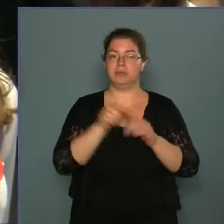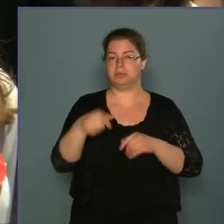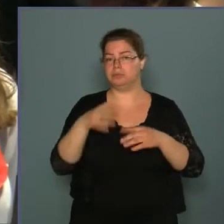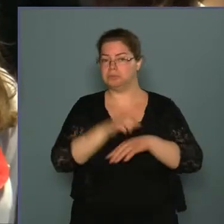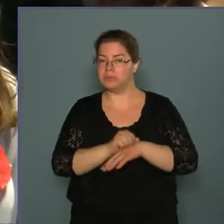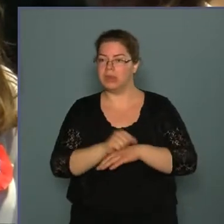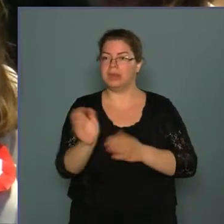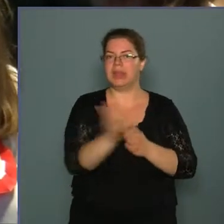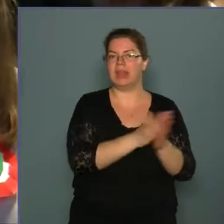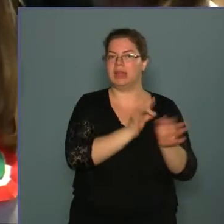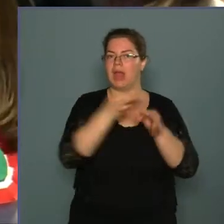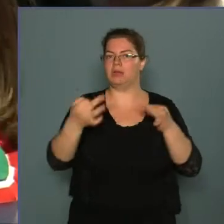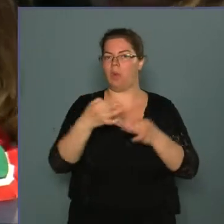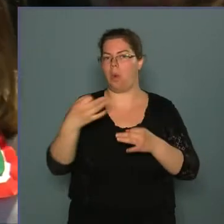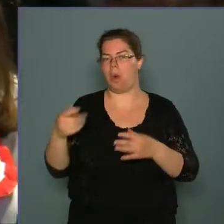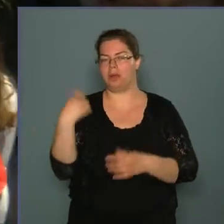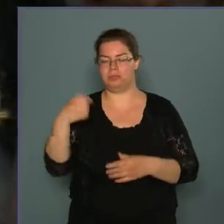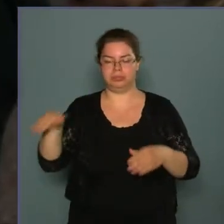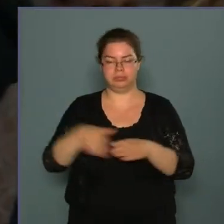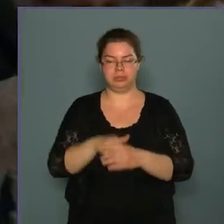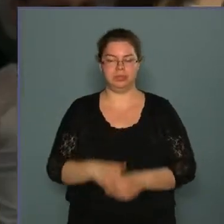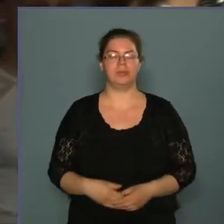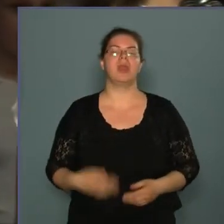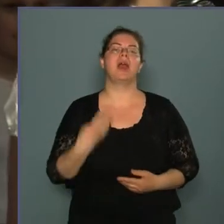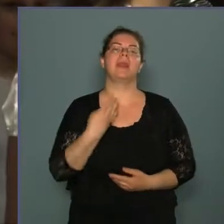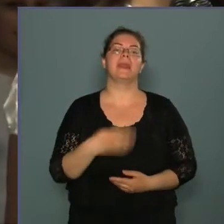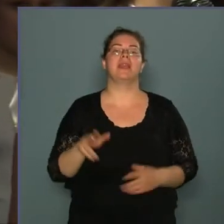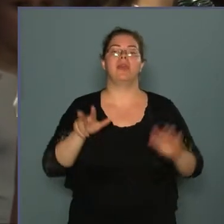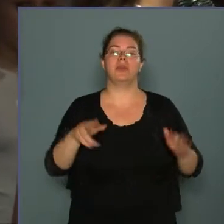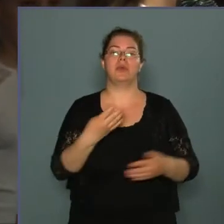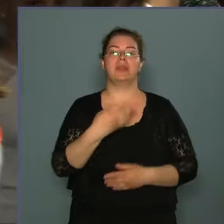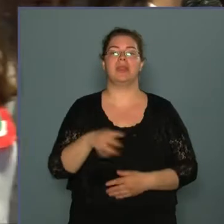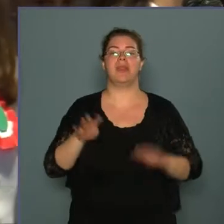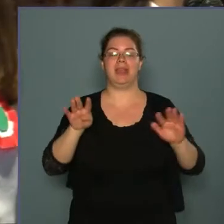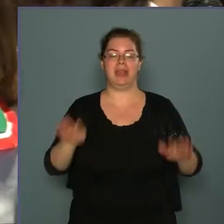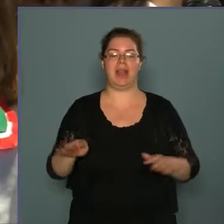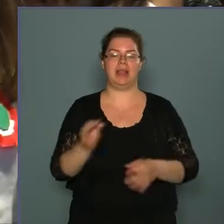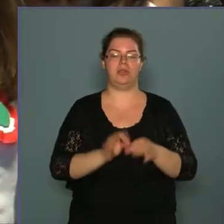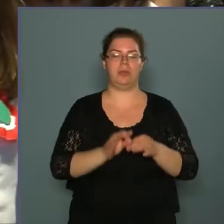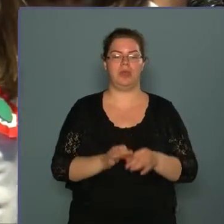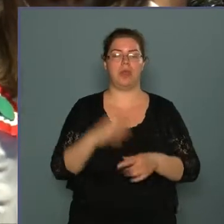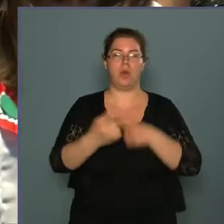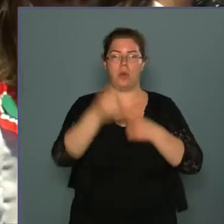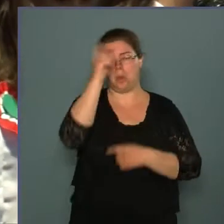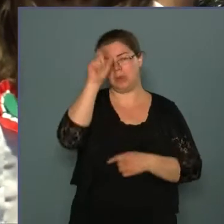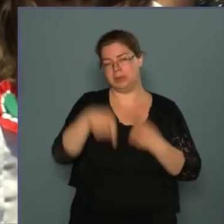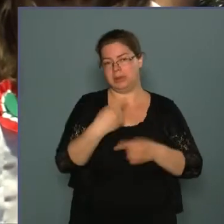kezdetektől részt vett a harcokban. A 48-49-es események örmény számbazású hősei közül kevésbé ismert Cetsz János